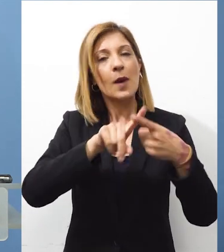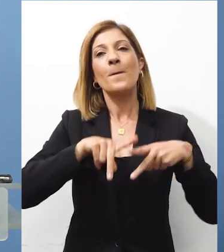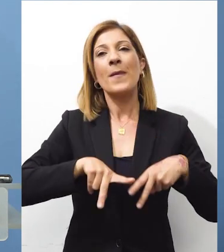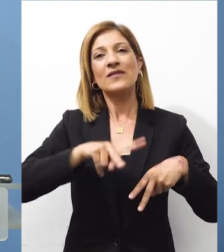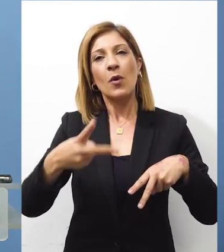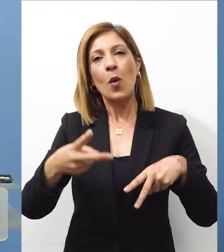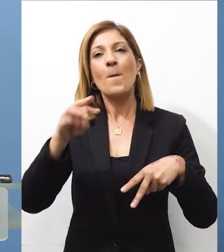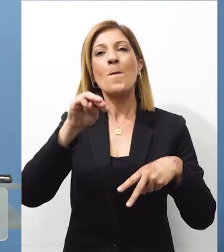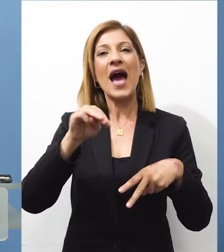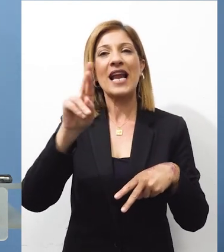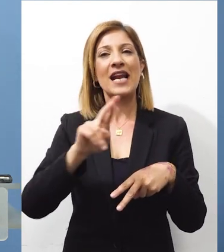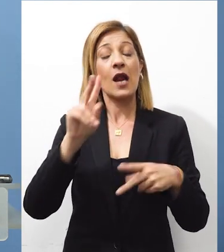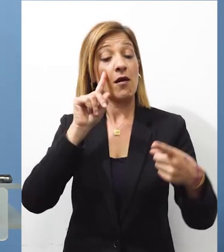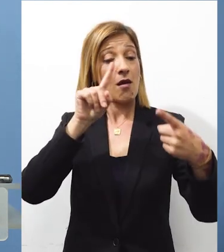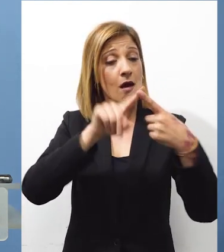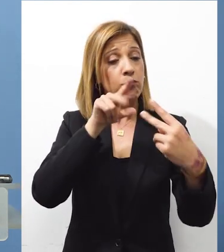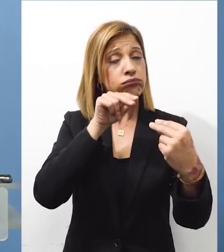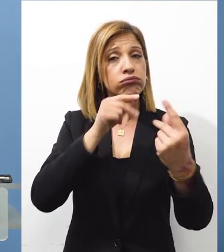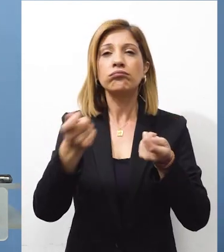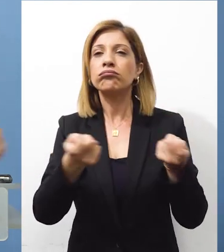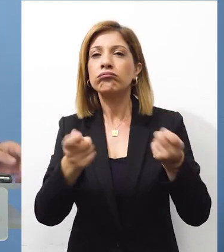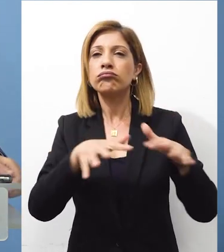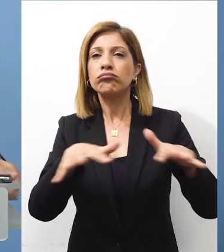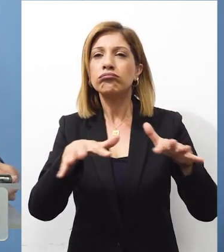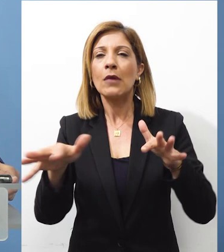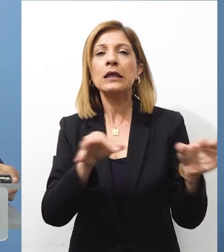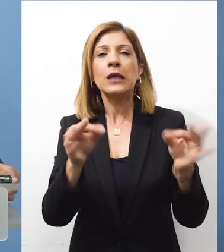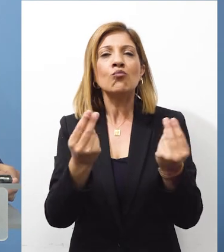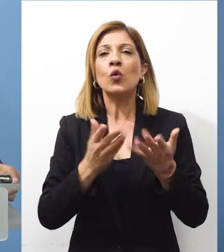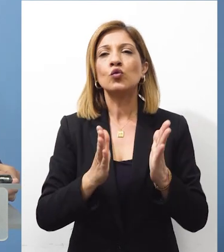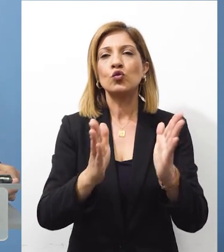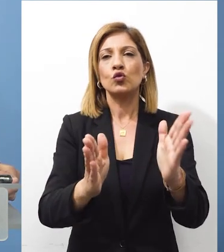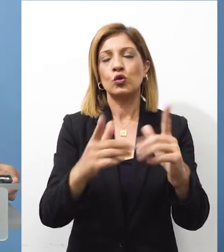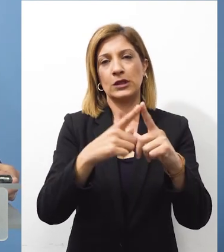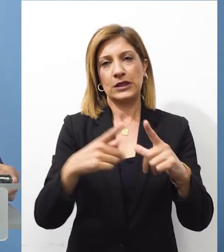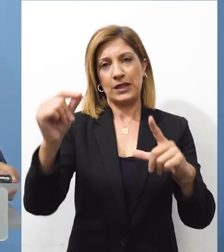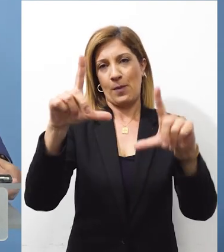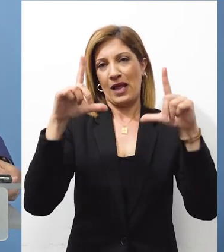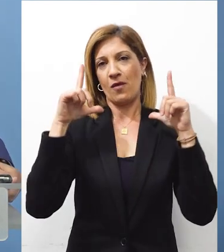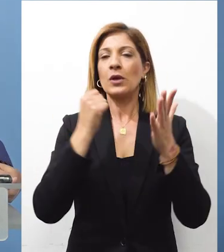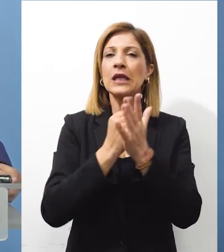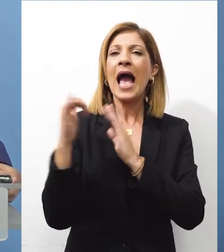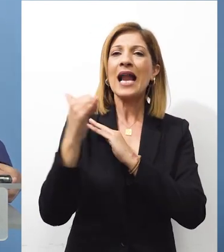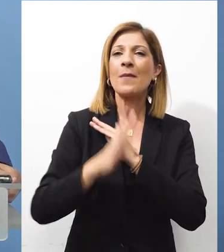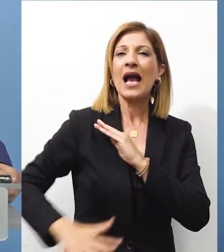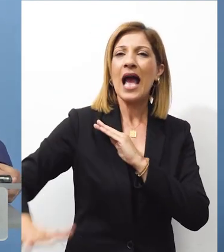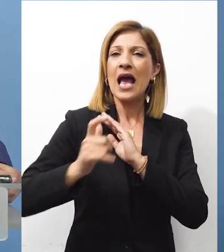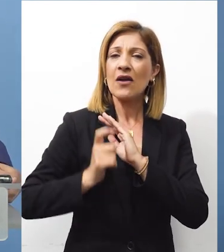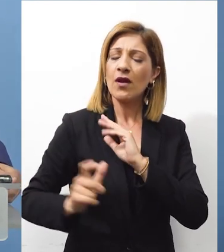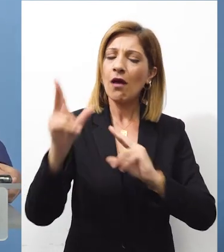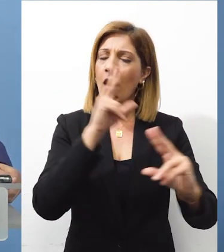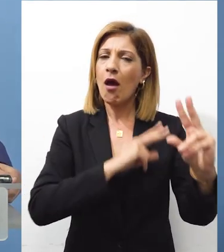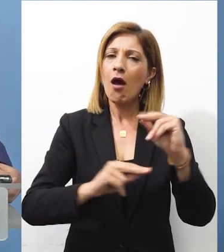επιβεβαιώθηκε εκ νέου ως στρατηγικός χαρακτήρας των σχέσεων Ηνωμένων Αραβικών Εμμυράτων και Κυπριακής Δημοκρατίας, ο οποίος